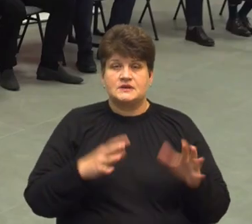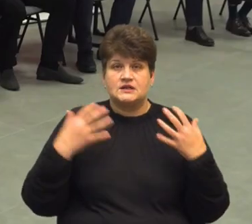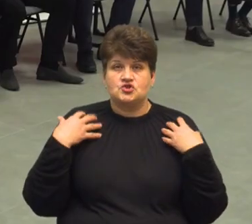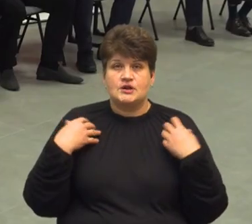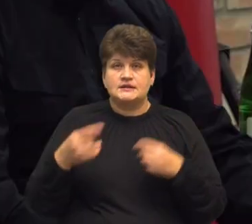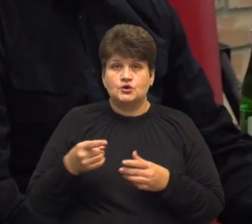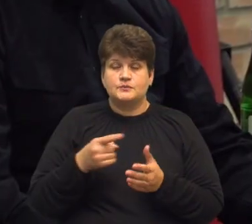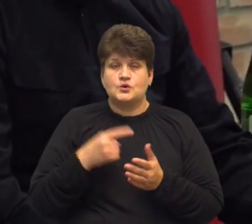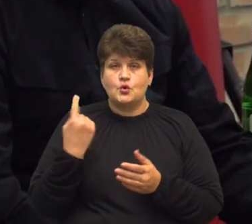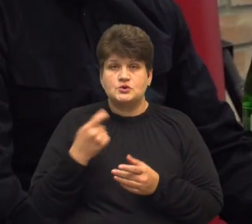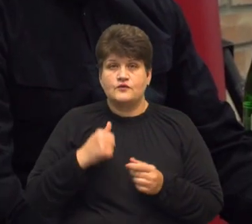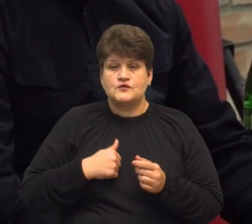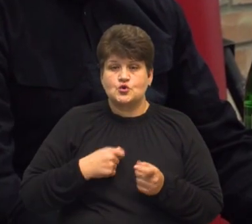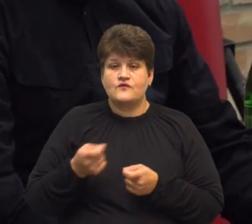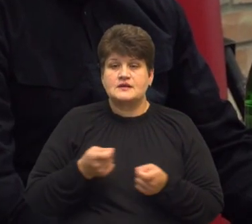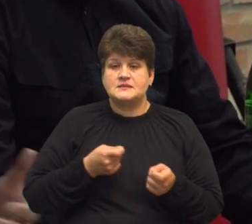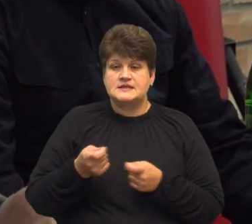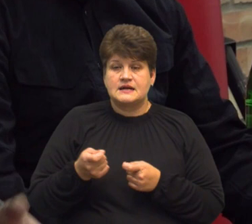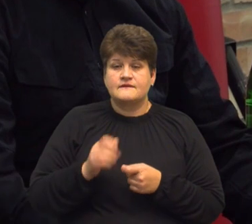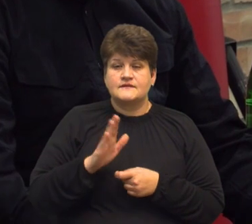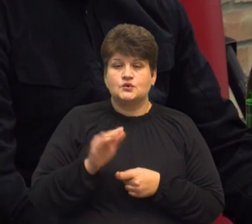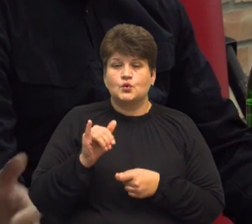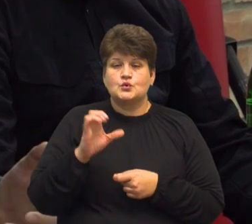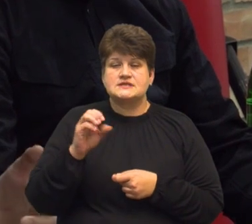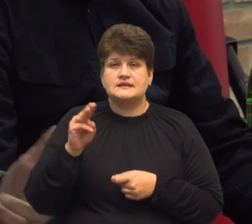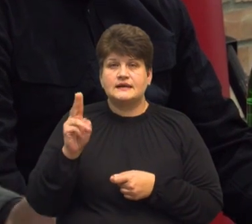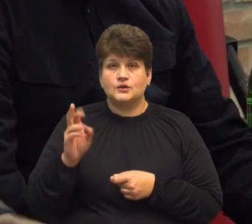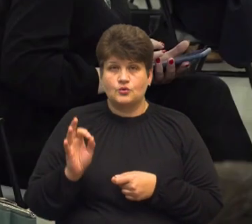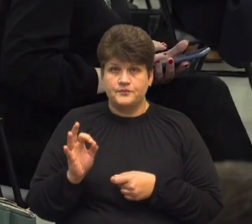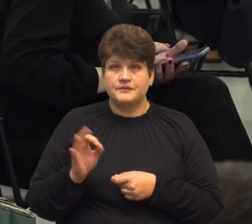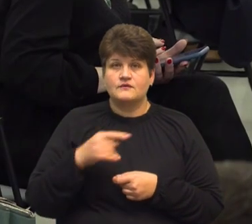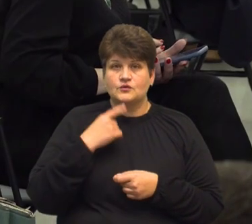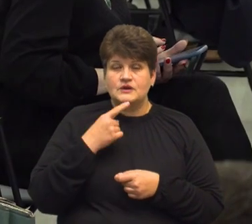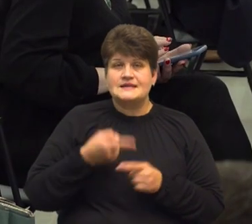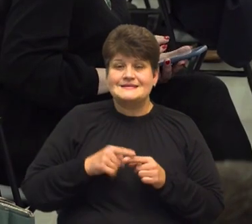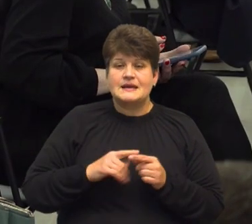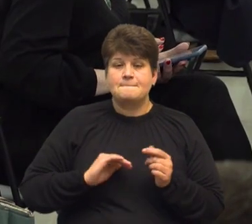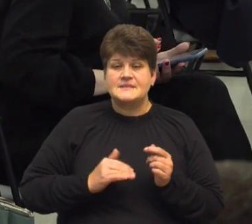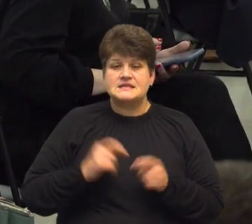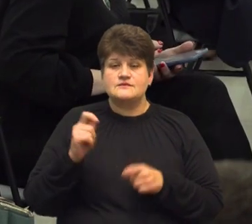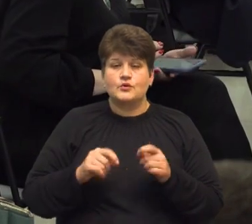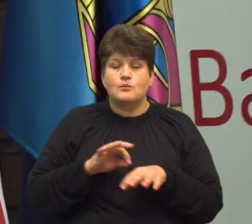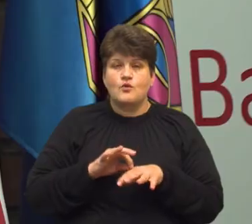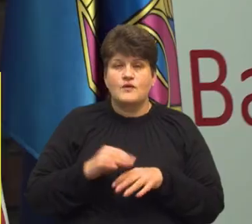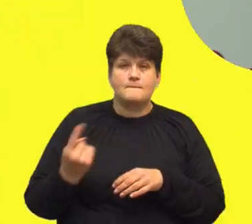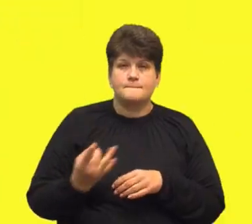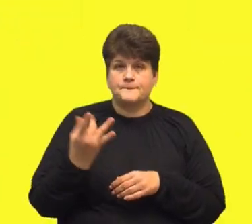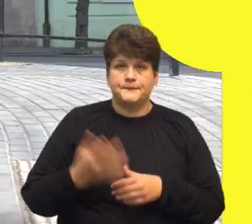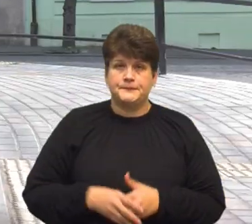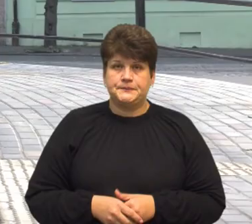Тернопільської обласної військової адміністрації Віктор Устенко. За його словами, такий бізнес-форум у Тернополі проводять вперше.